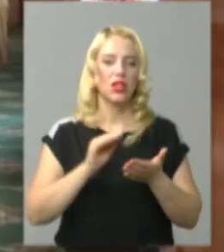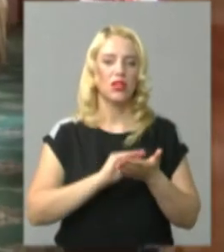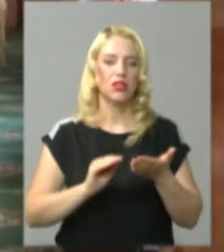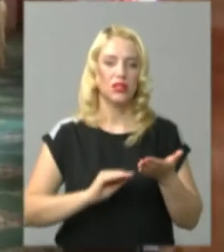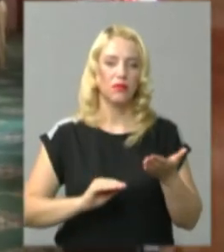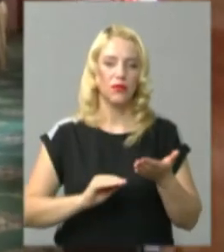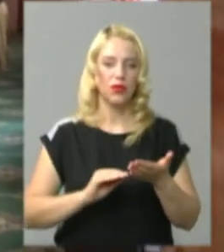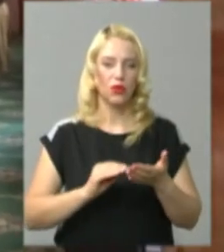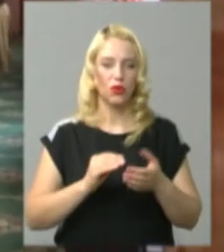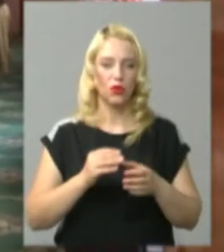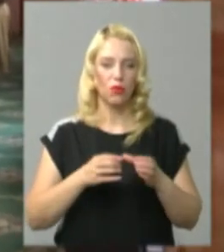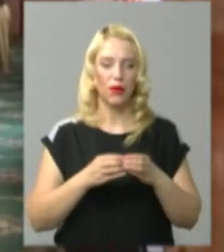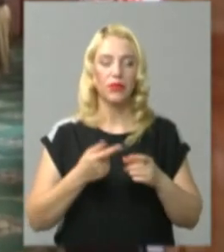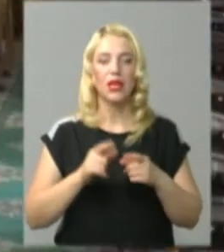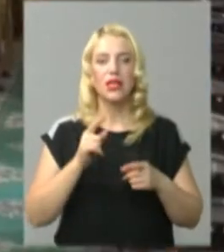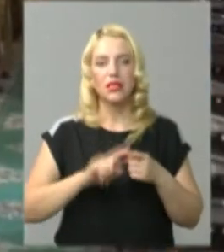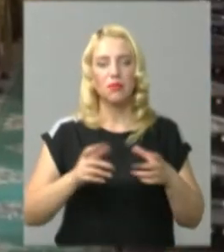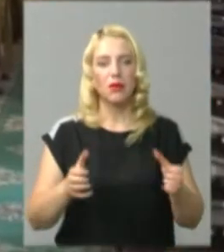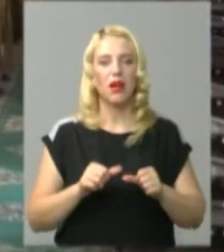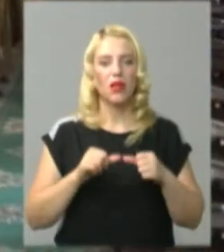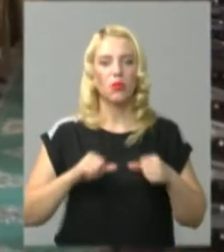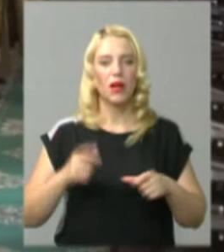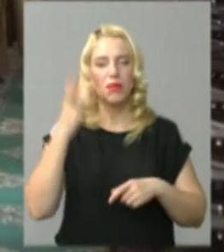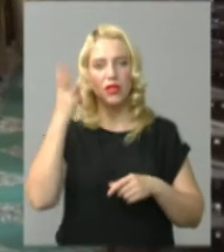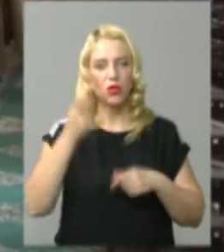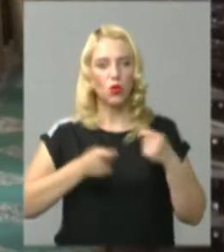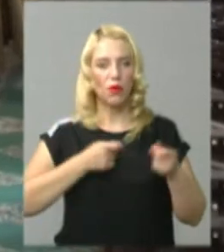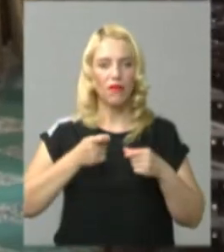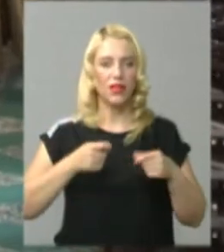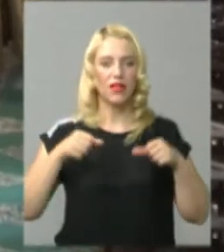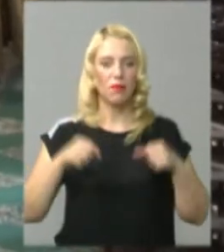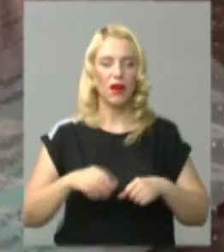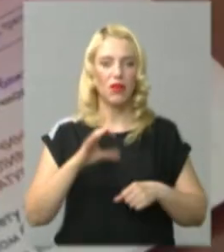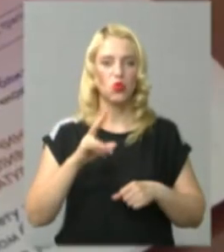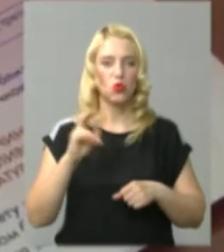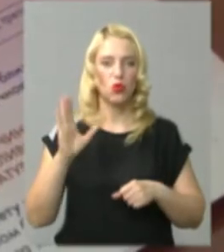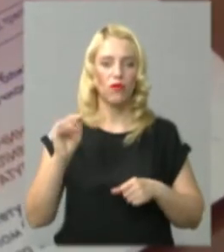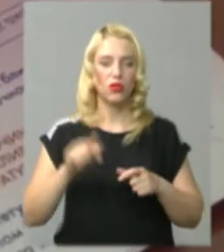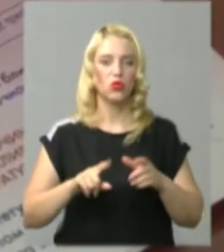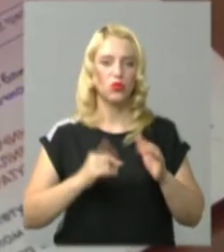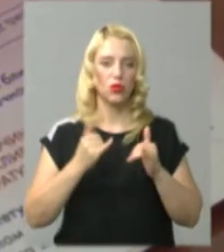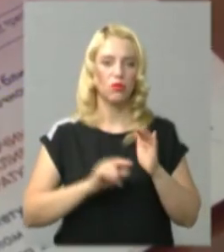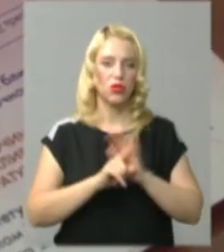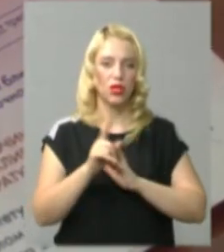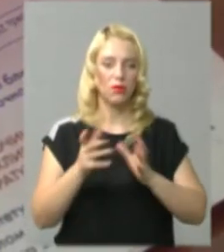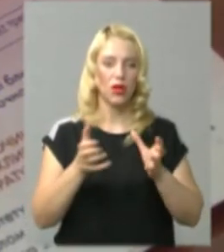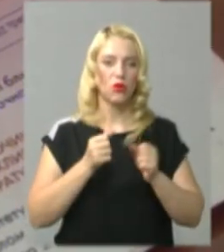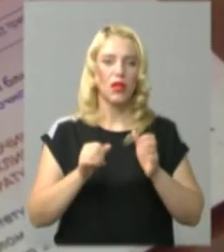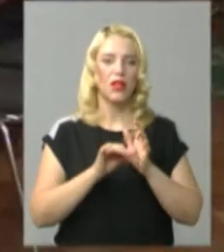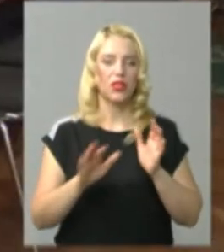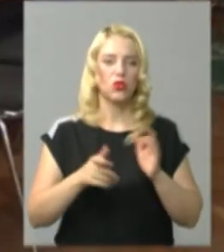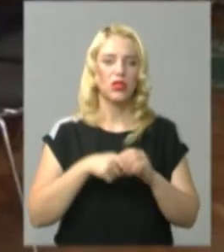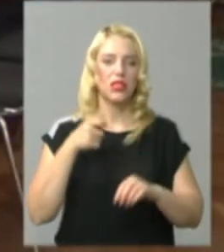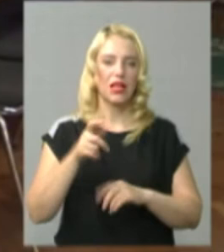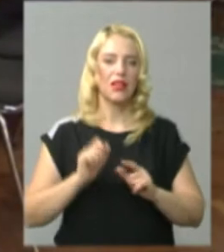Це приймальна комісія Хмельницького університету управління та права імені Леоніда Юськова. Сьогодні тут розпочали прийом електронних заяв на